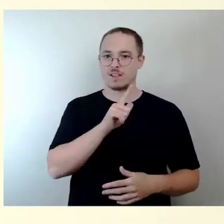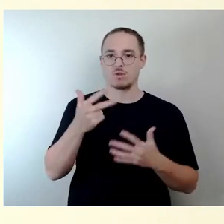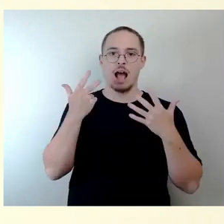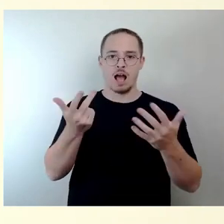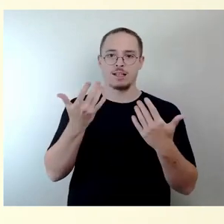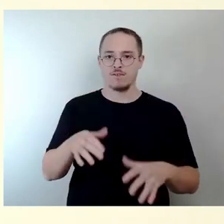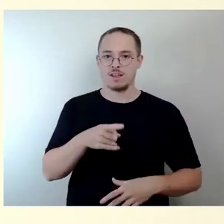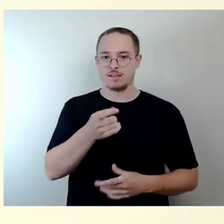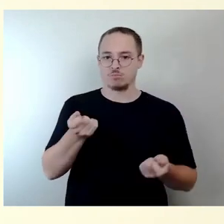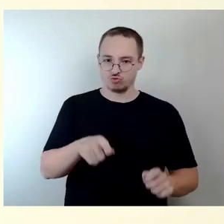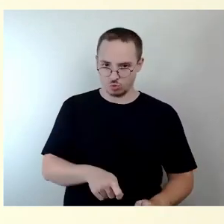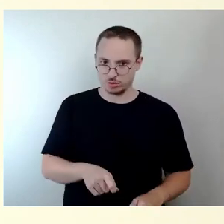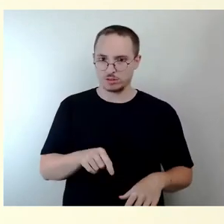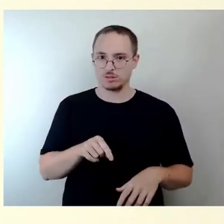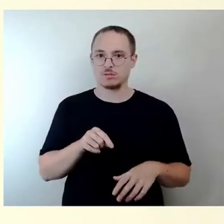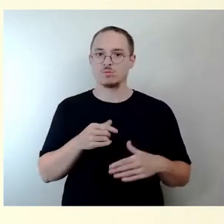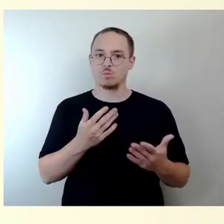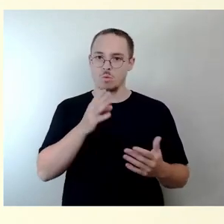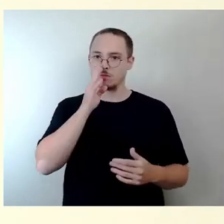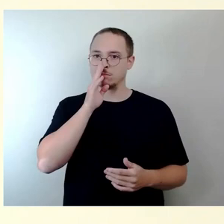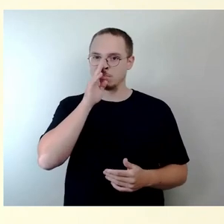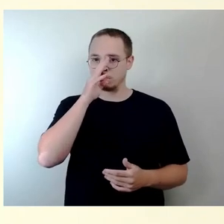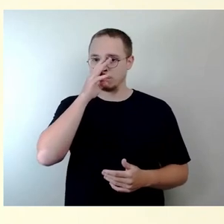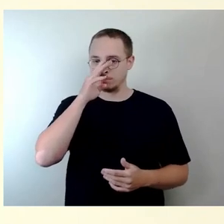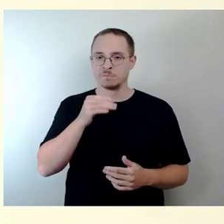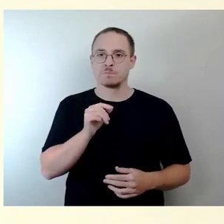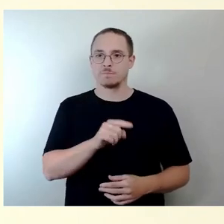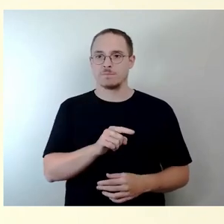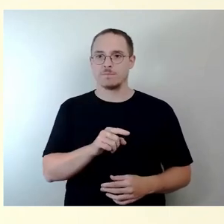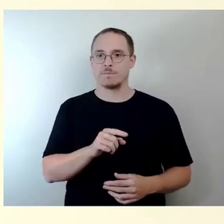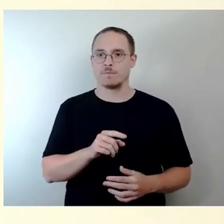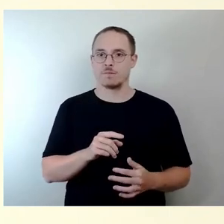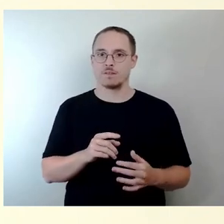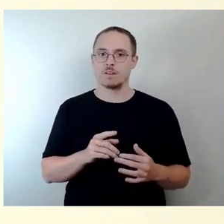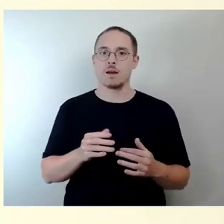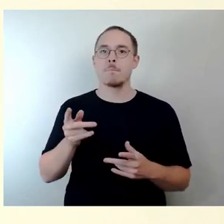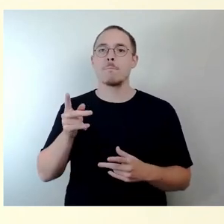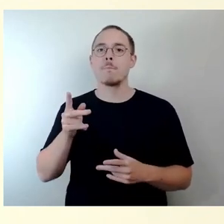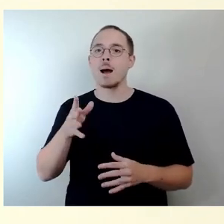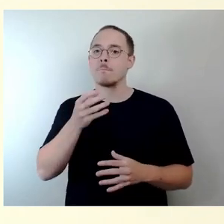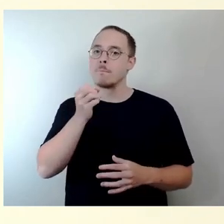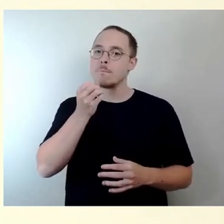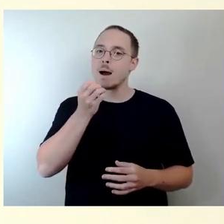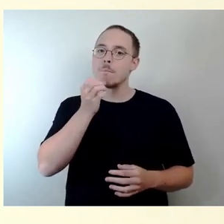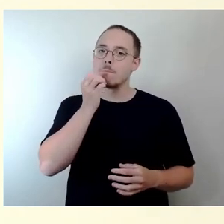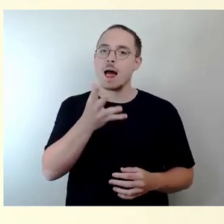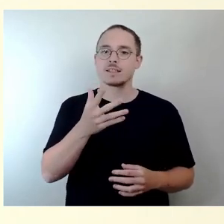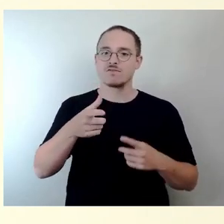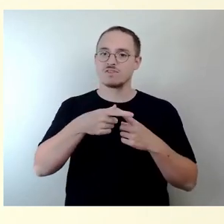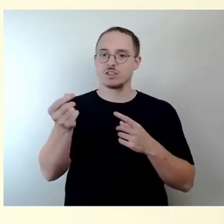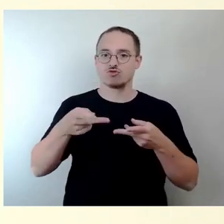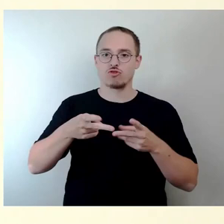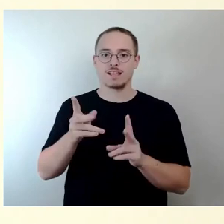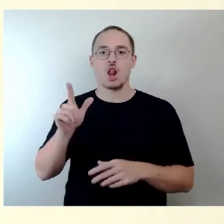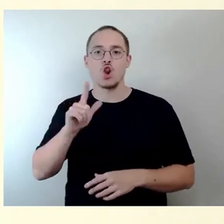Hier ist es so, dass wir jetzt im Rahmen der Bestandssanierung Blasewitzer, Loschwitzer Straße gucken, ob wir dann im Nachgang nochmal einen Deckentausch machen, weil die